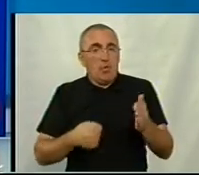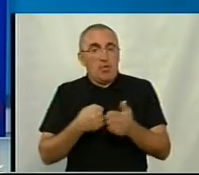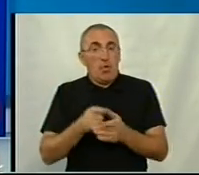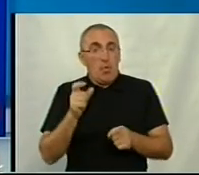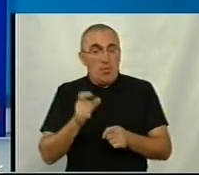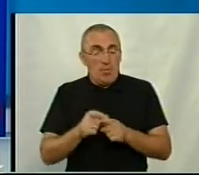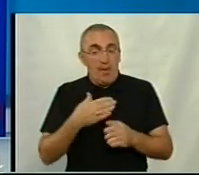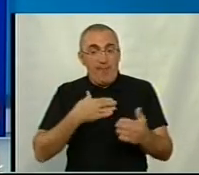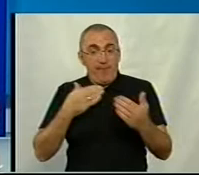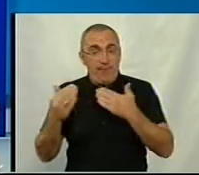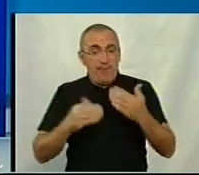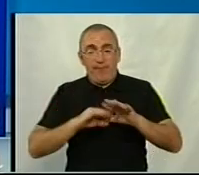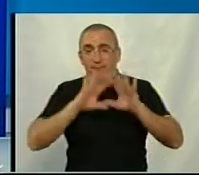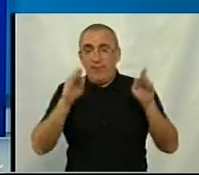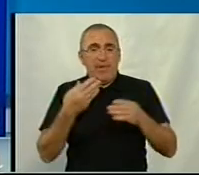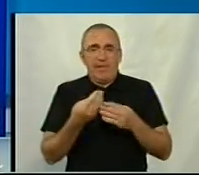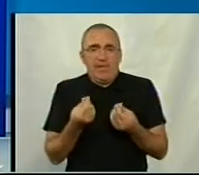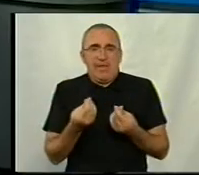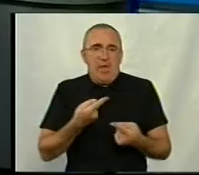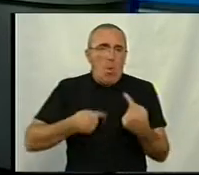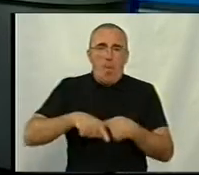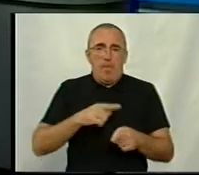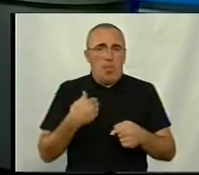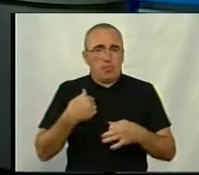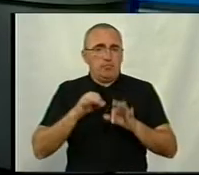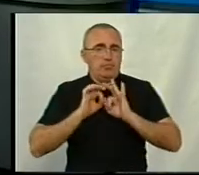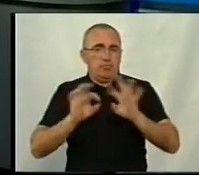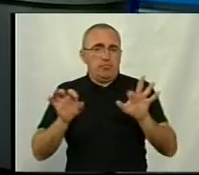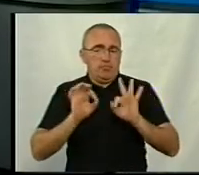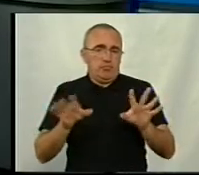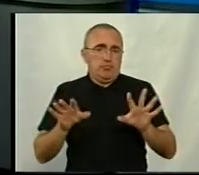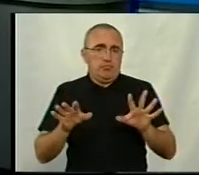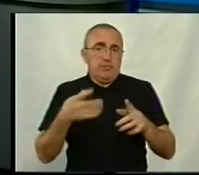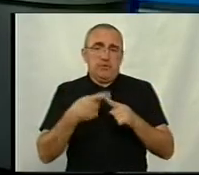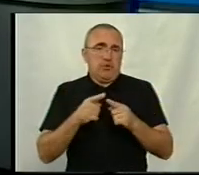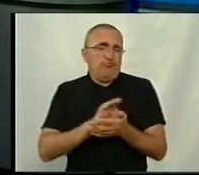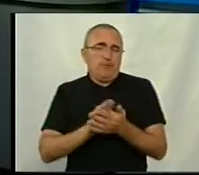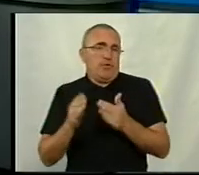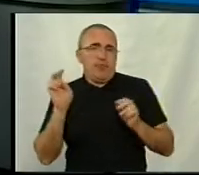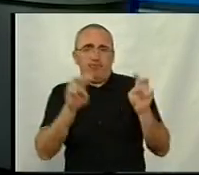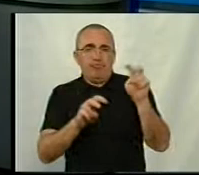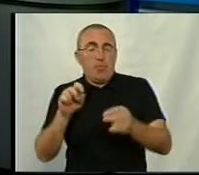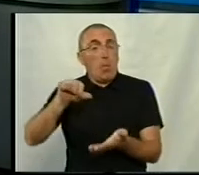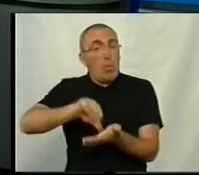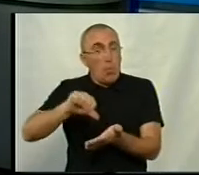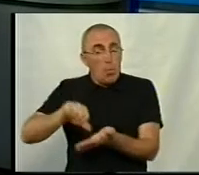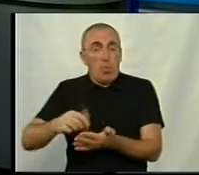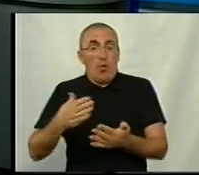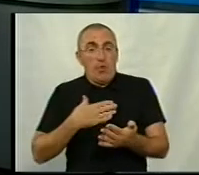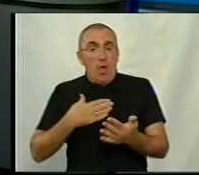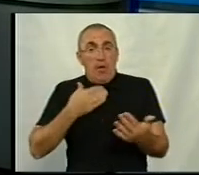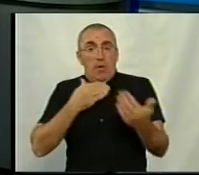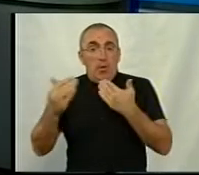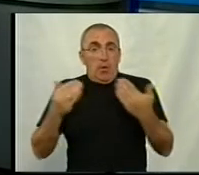виставка, вона взагалі не є комерційною, хотілося б наголосити. Тому що участь у нашій